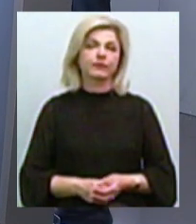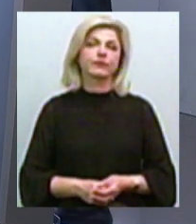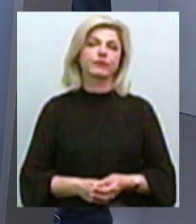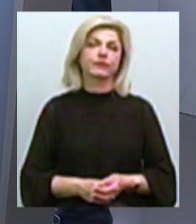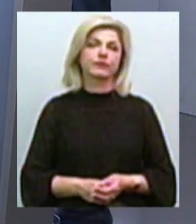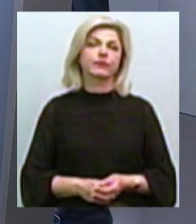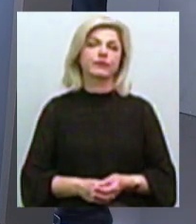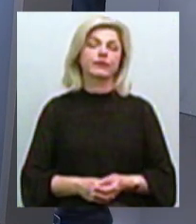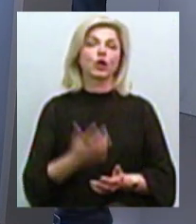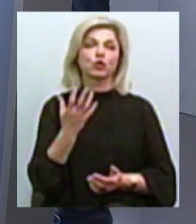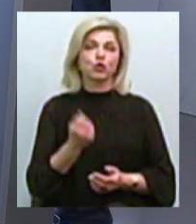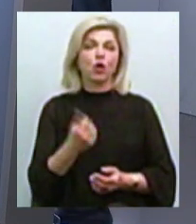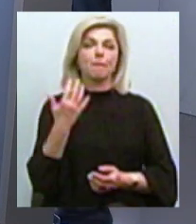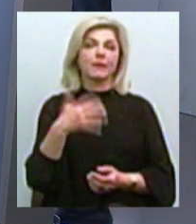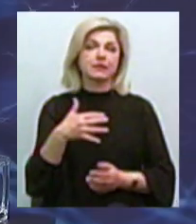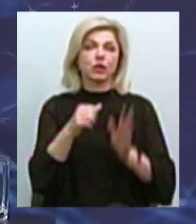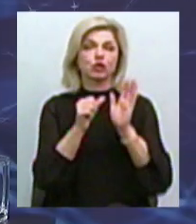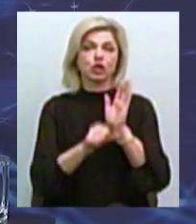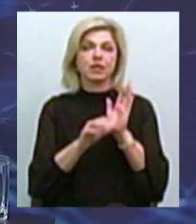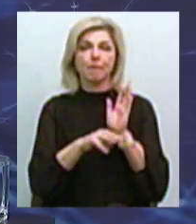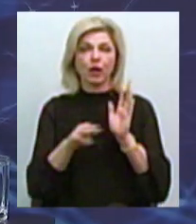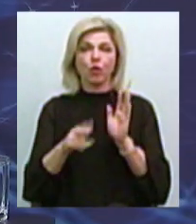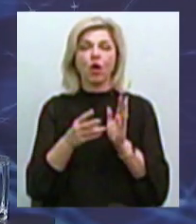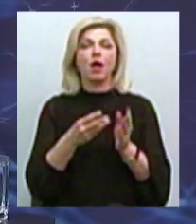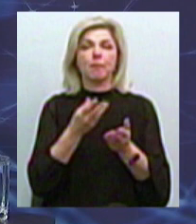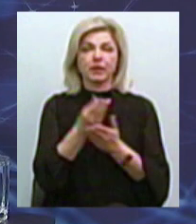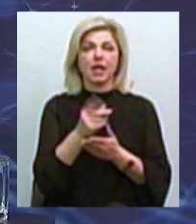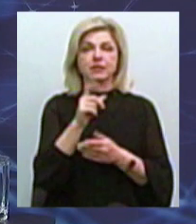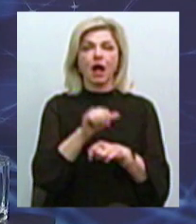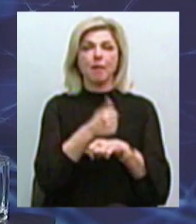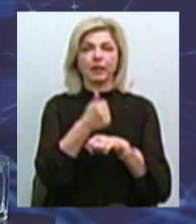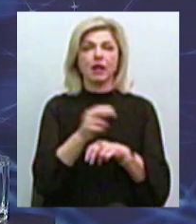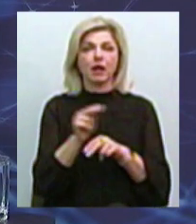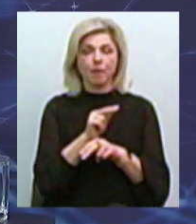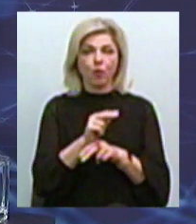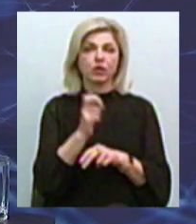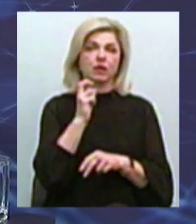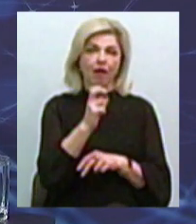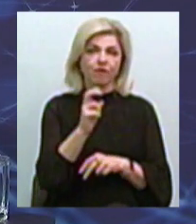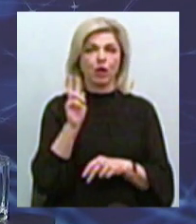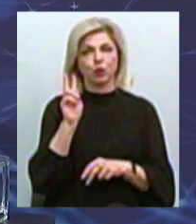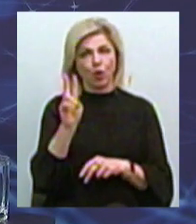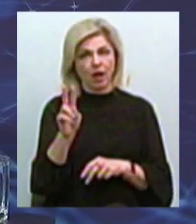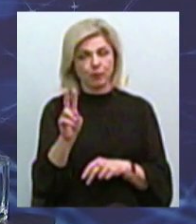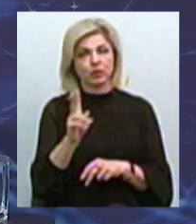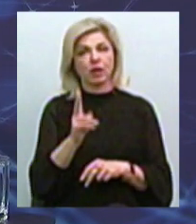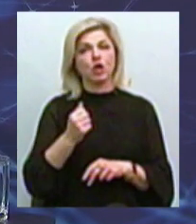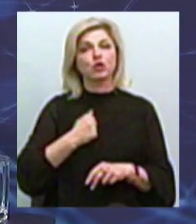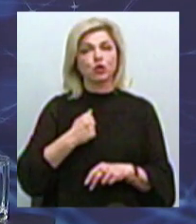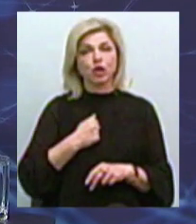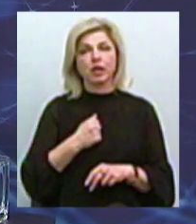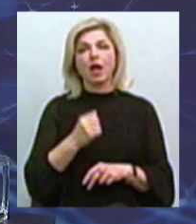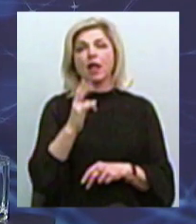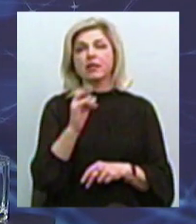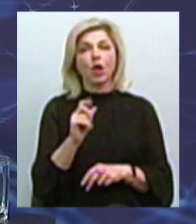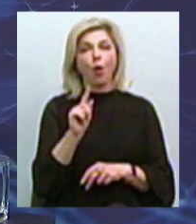даємо 50-60 млн. на капітальний ремонт трамваї і троллейбуси. на сожалению, на копейки денег